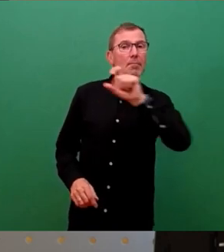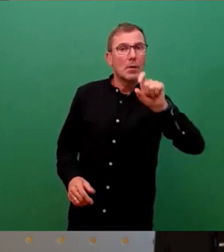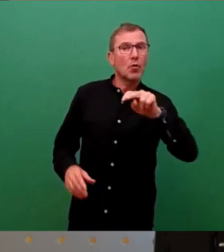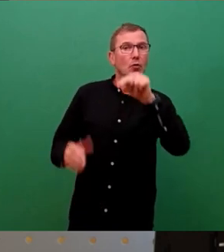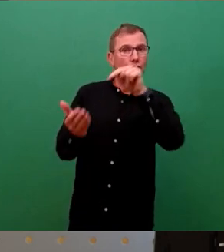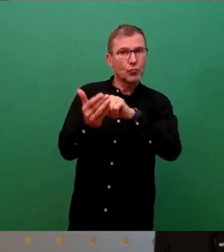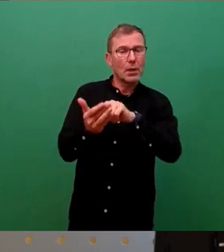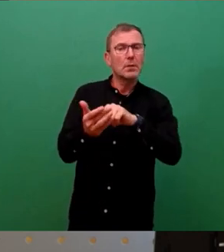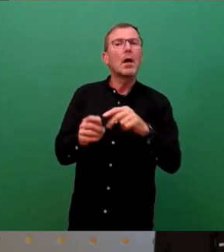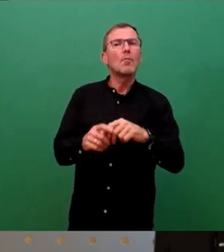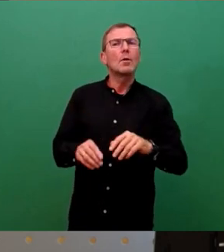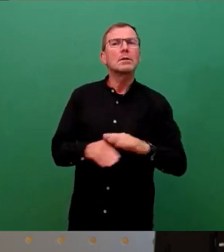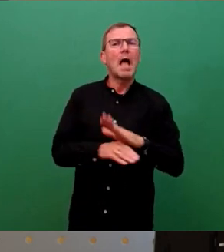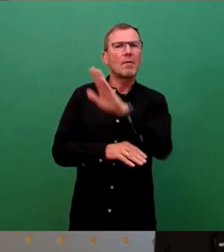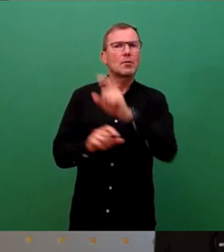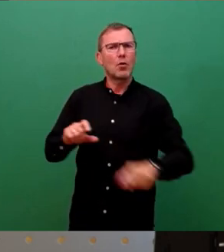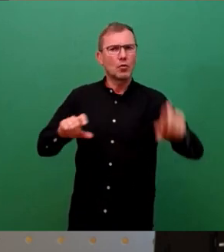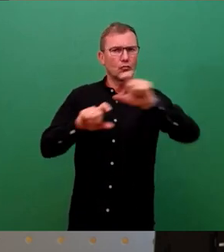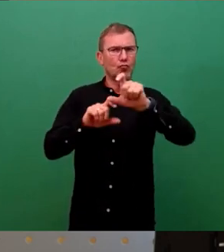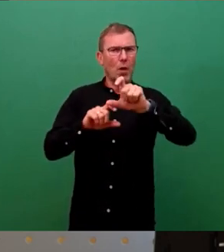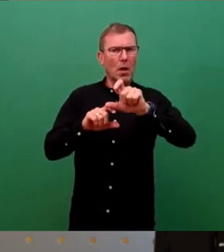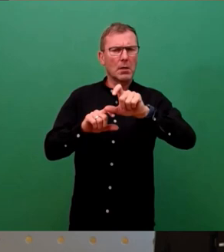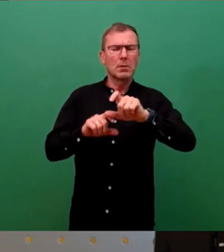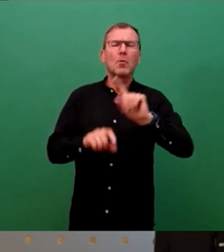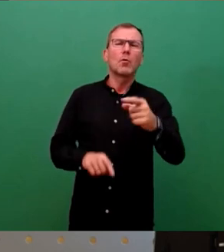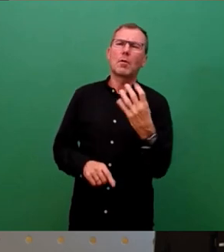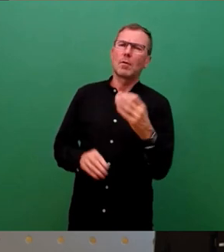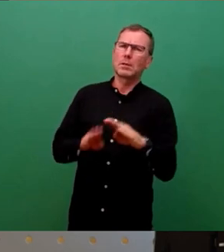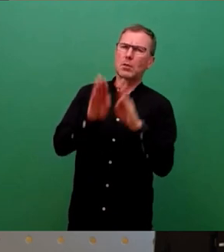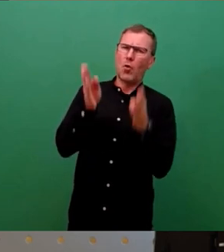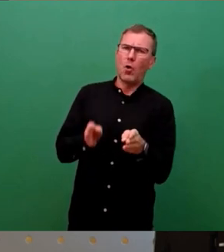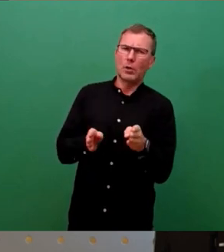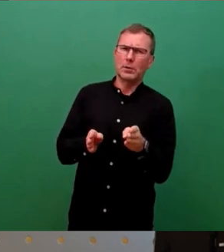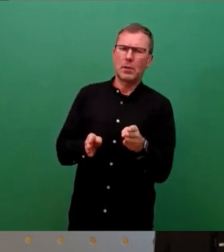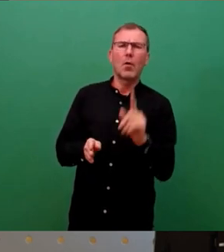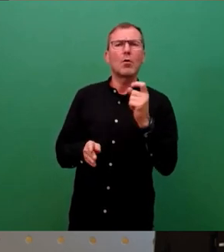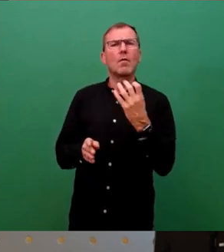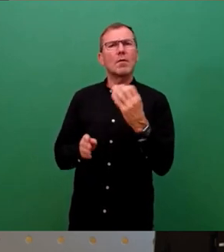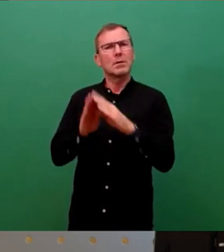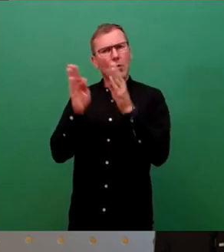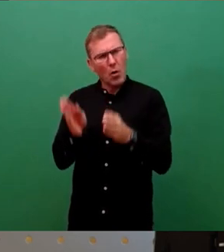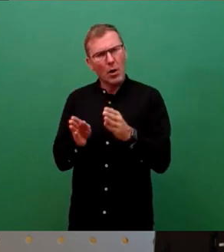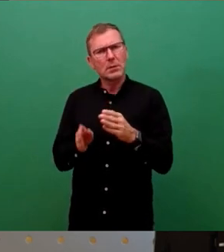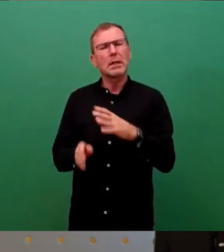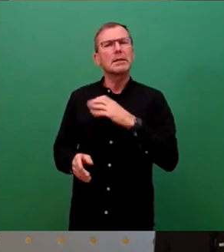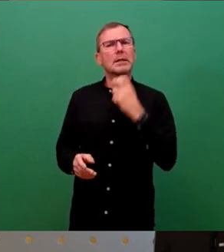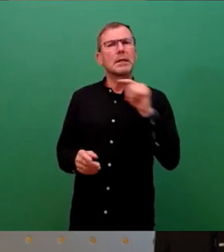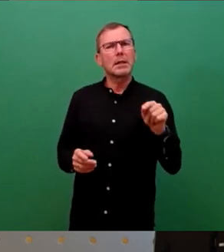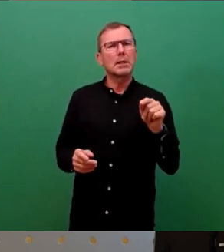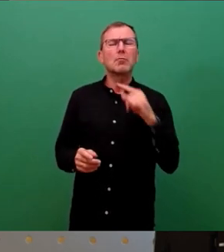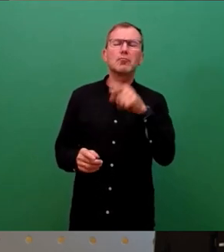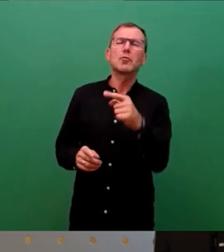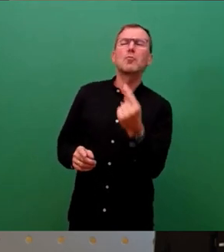plus Inflationszuschlag derzeit. Das heißt, es wird mehr, 140 Häuser. Die 140 Häuser haben, das habe ich gestern gesagt, da hat die Sachsen Energie genickt, die werden so jährlich